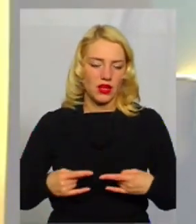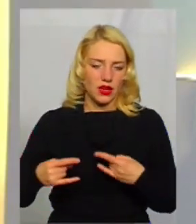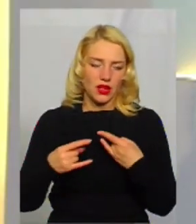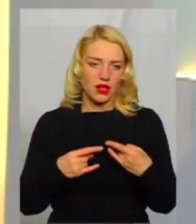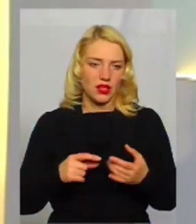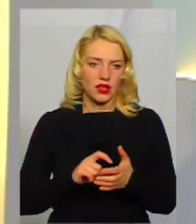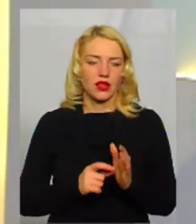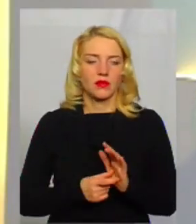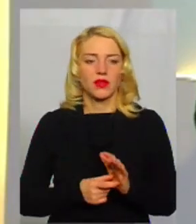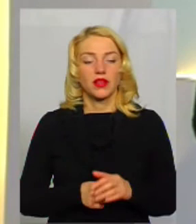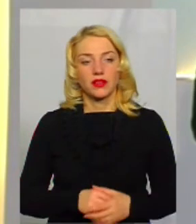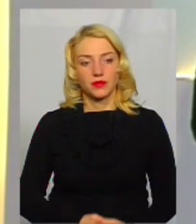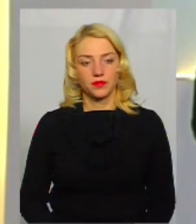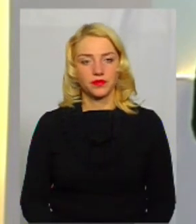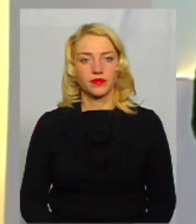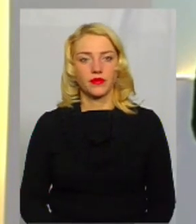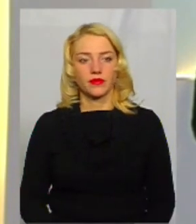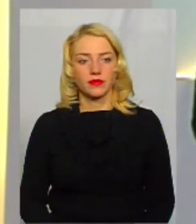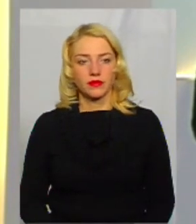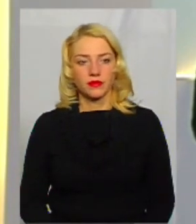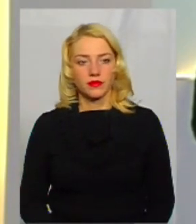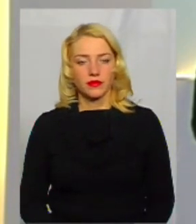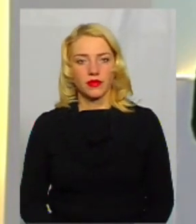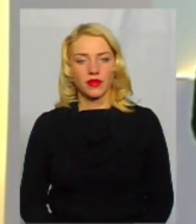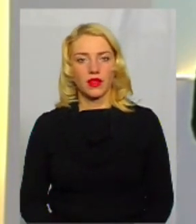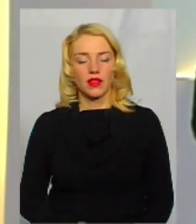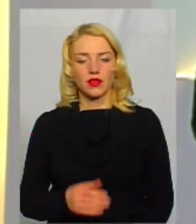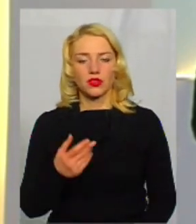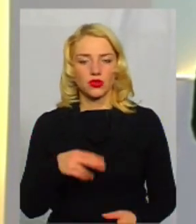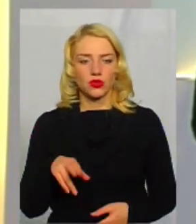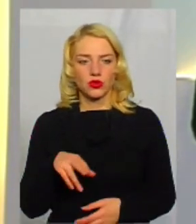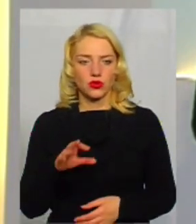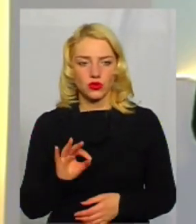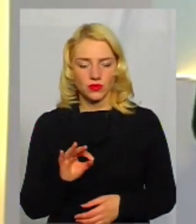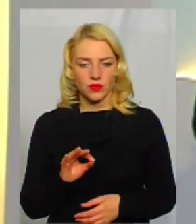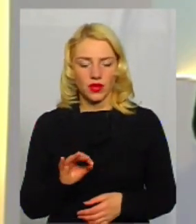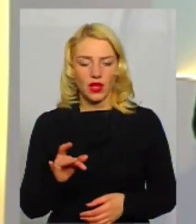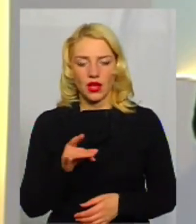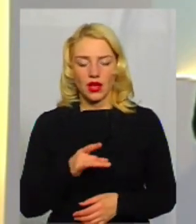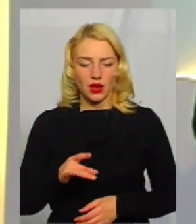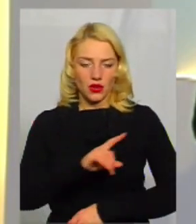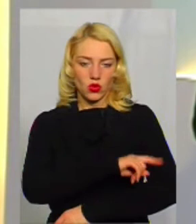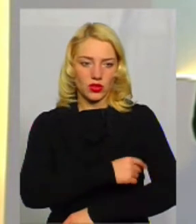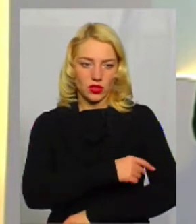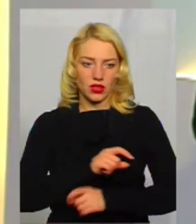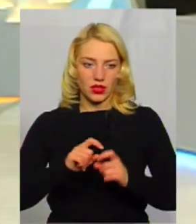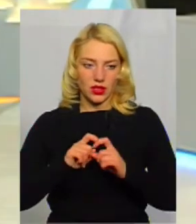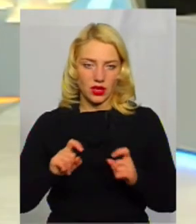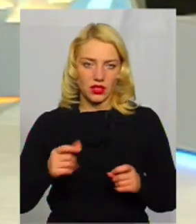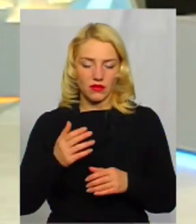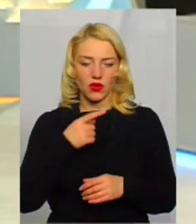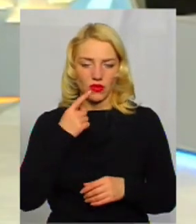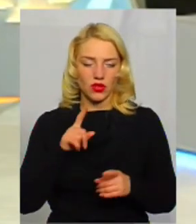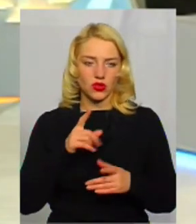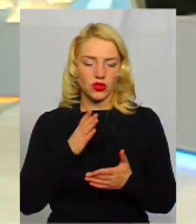Повернемось до цього питання, яку ми вас перебили. На рахунок районних лікарень, ви казали, що